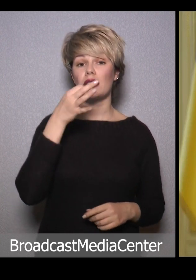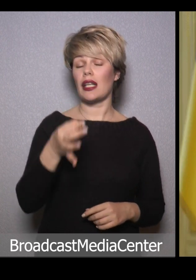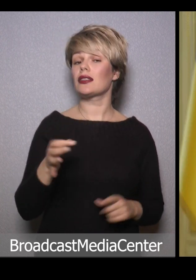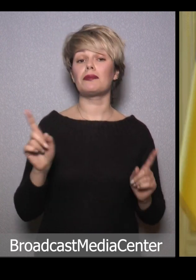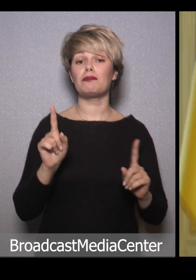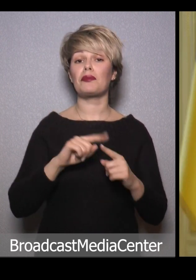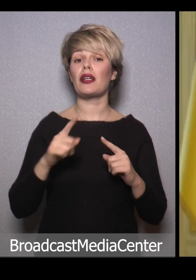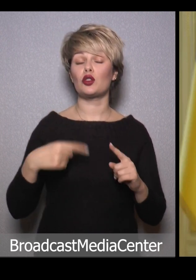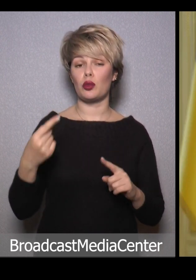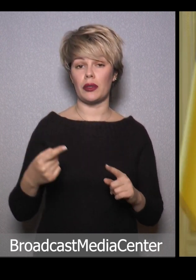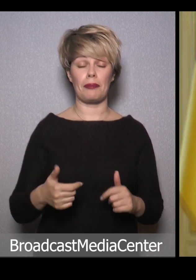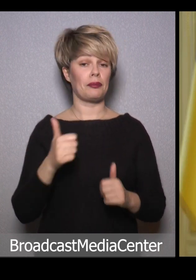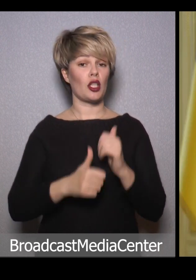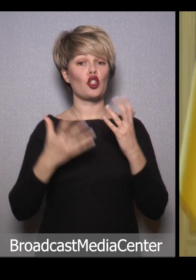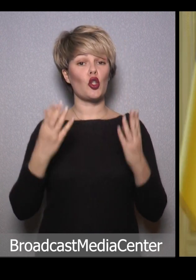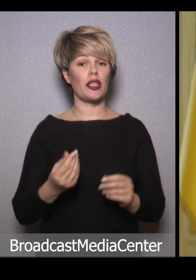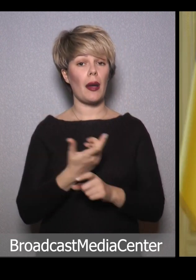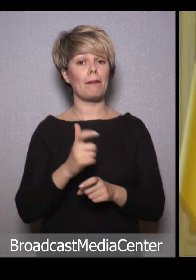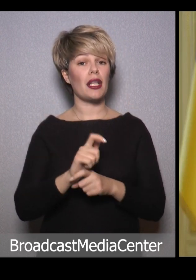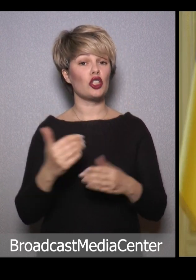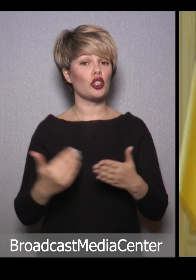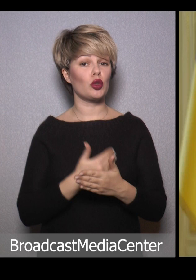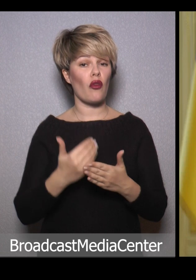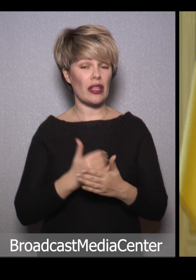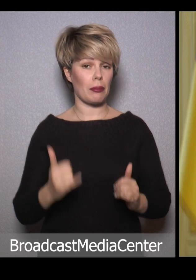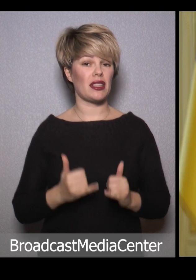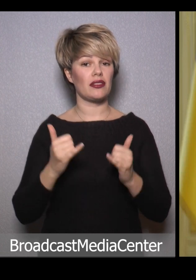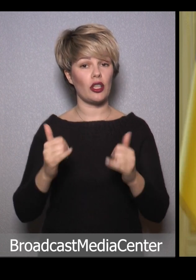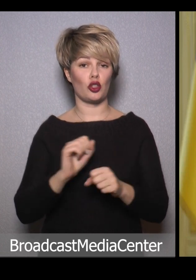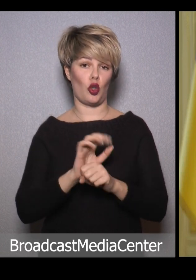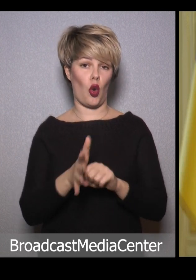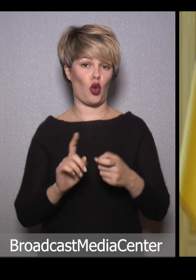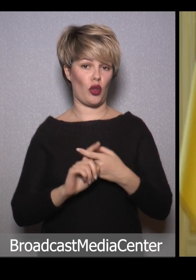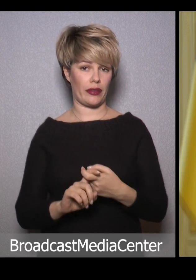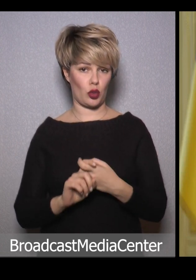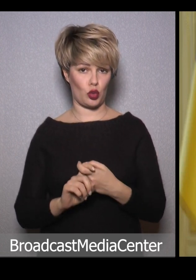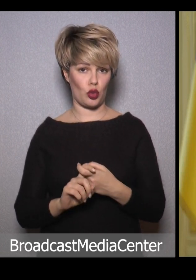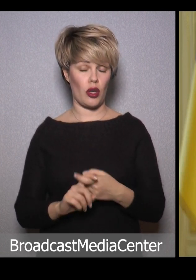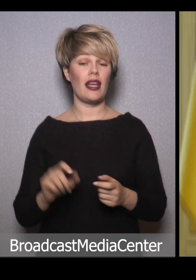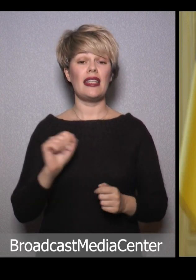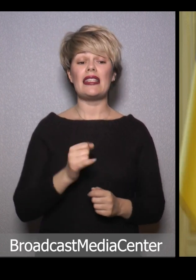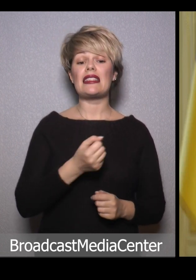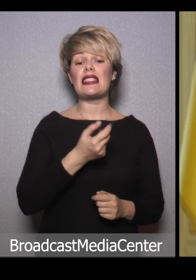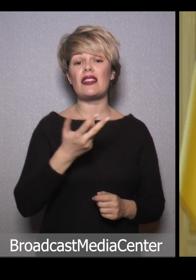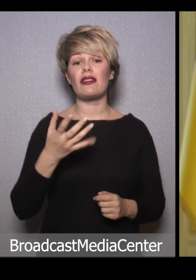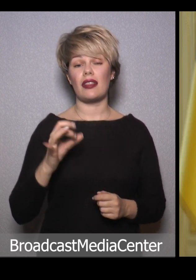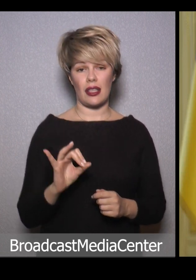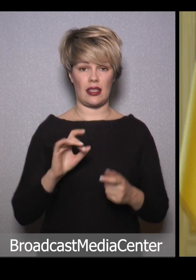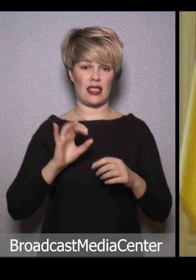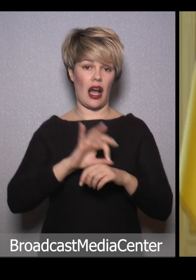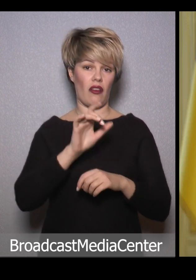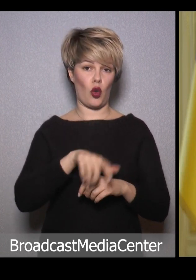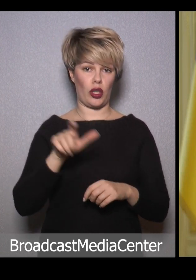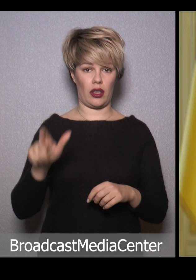сказати наступне. Щодня більшість новин присвячена коронавірусу та цифрам захворілих